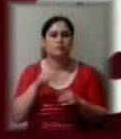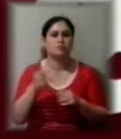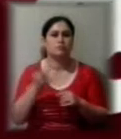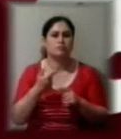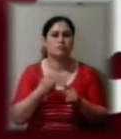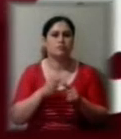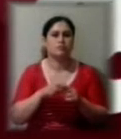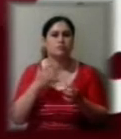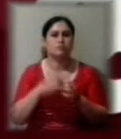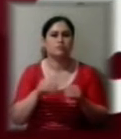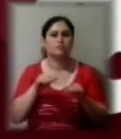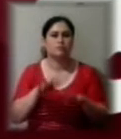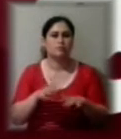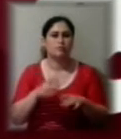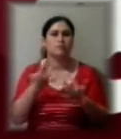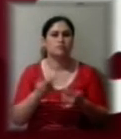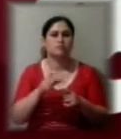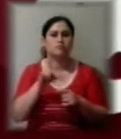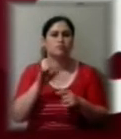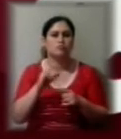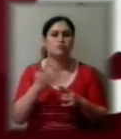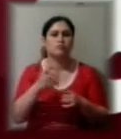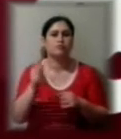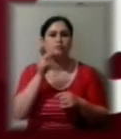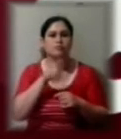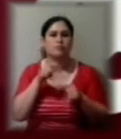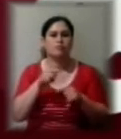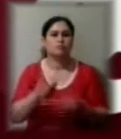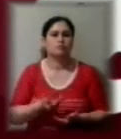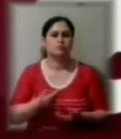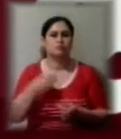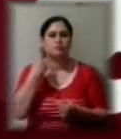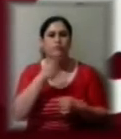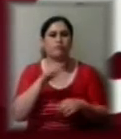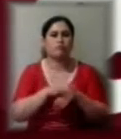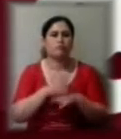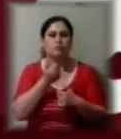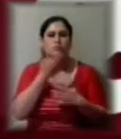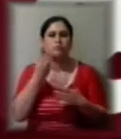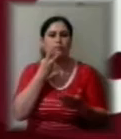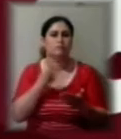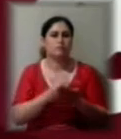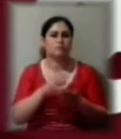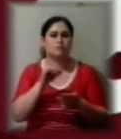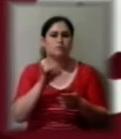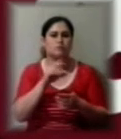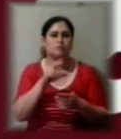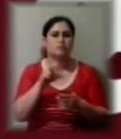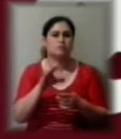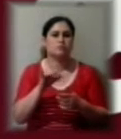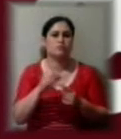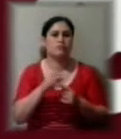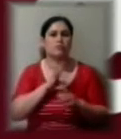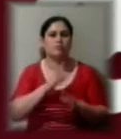безпрецедентне рішення, оскільки злочин, який вчинений проти життя особи, фактично